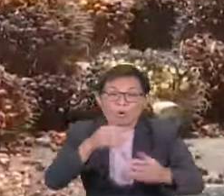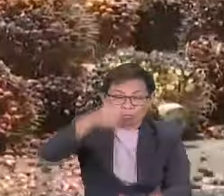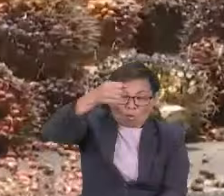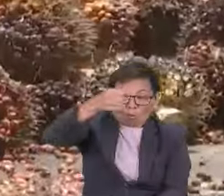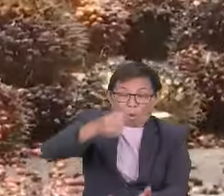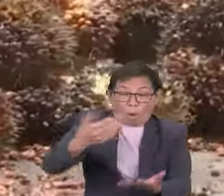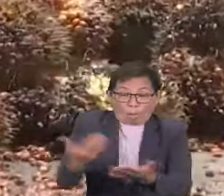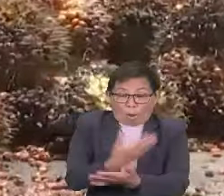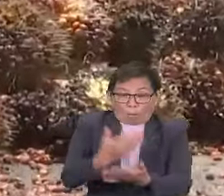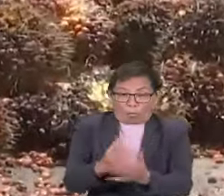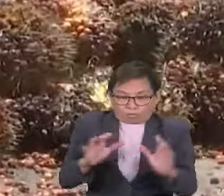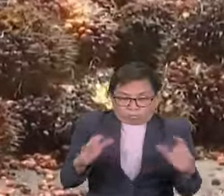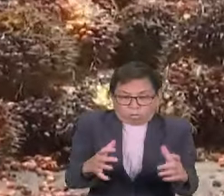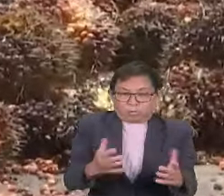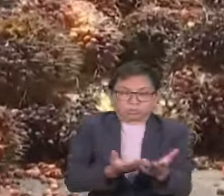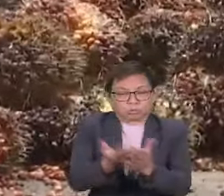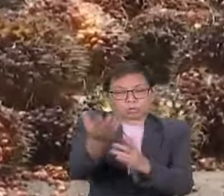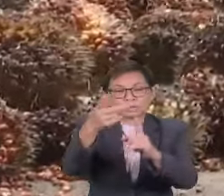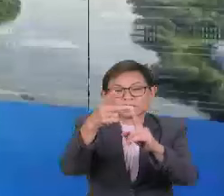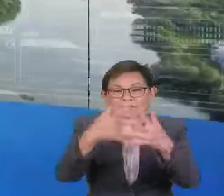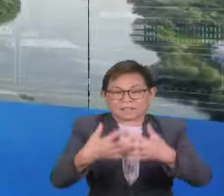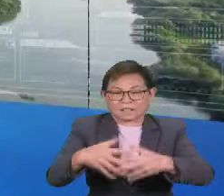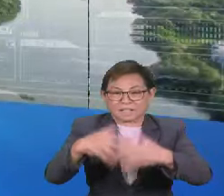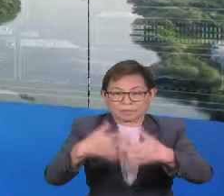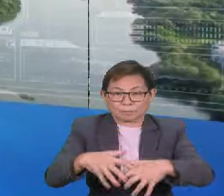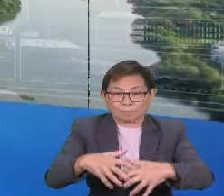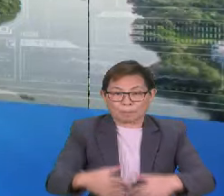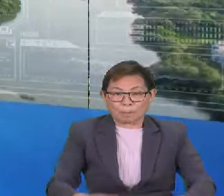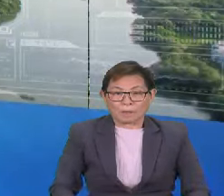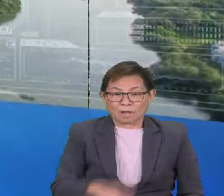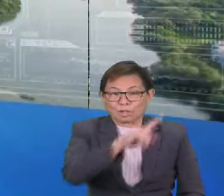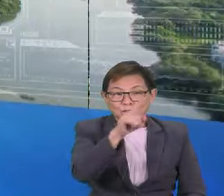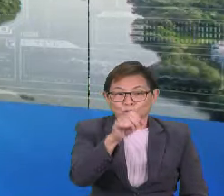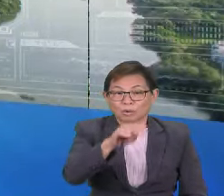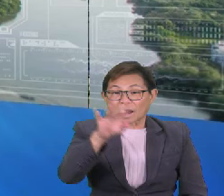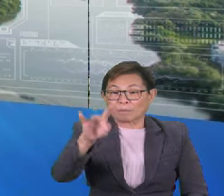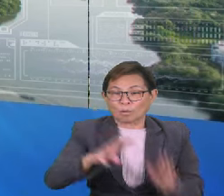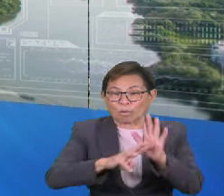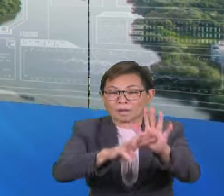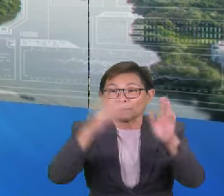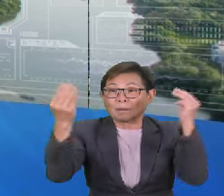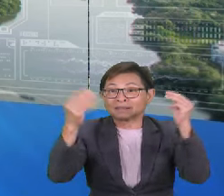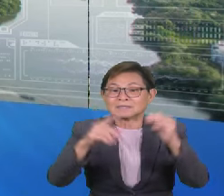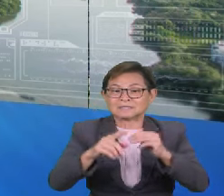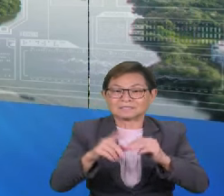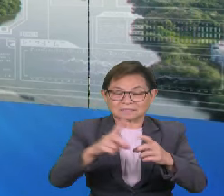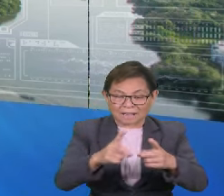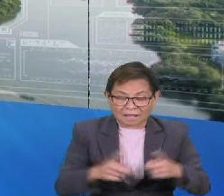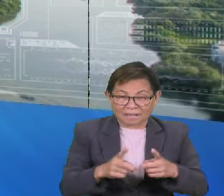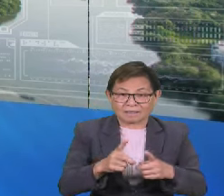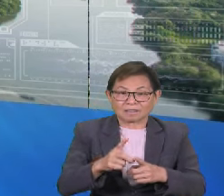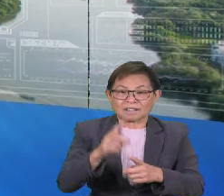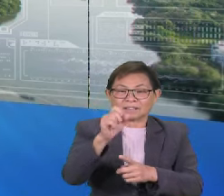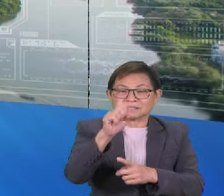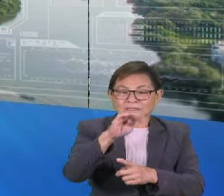segar secara berkelompok terus ke kilang. Zon 8 yang diwakili Majlis Daerah Lahat Datu, Majlis